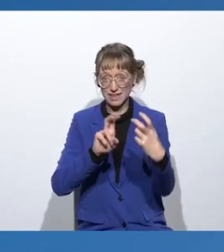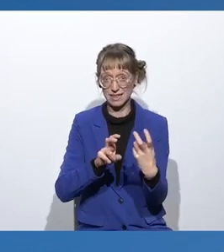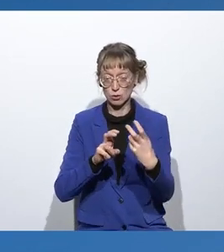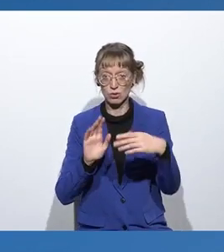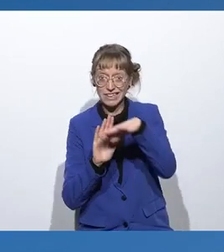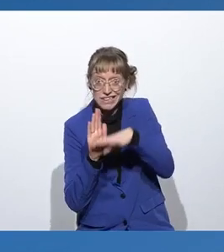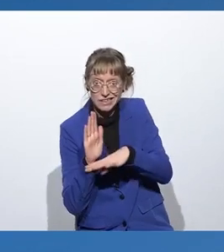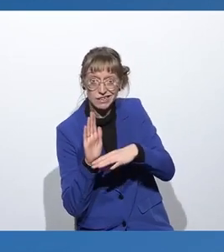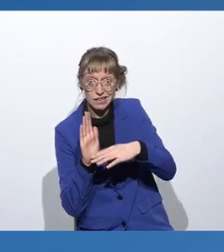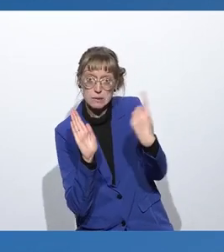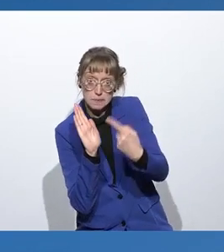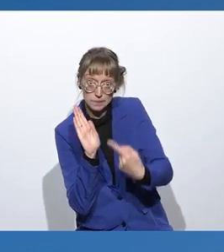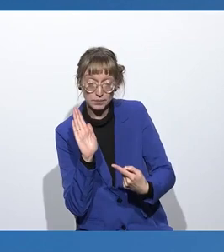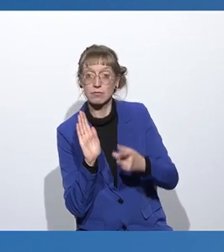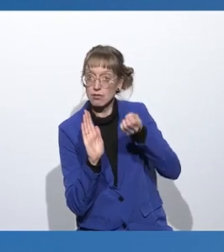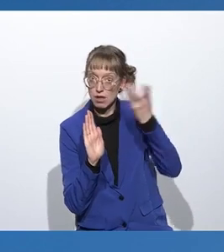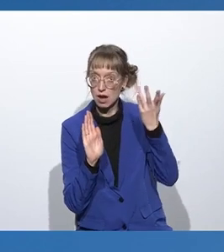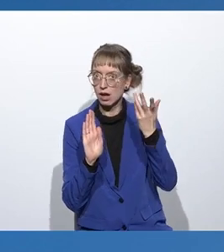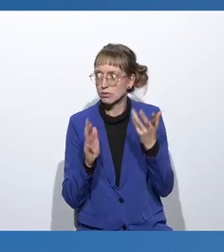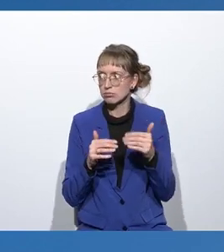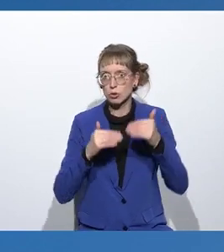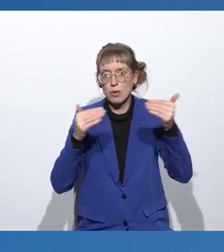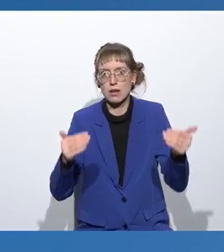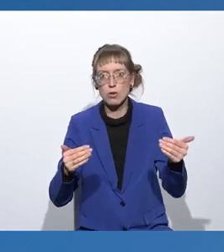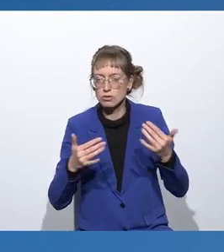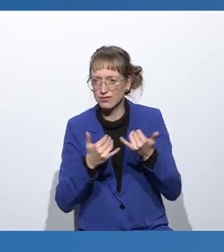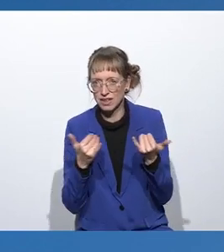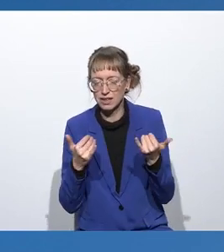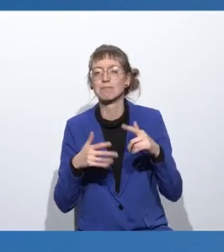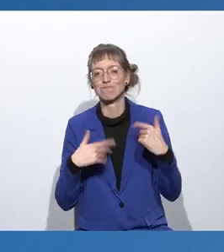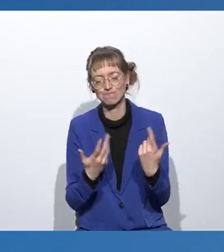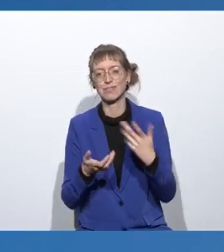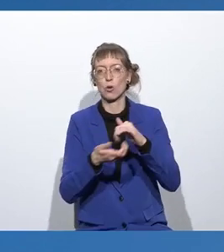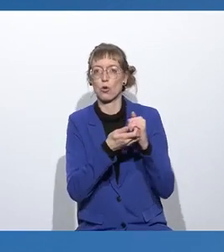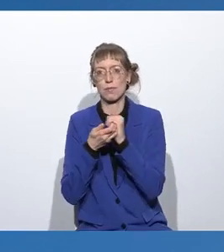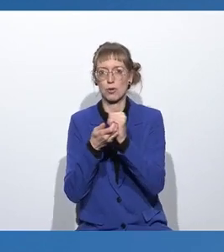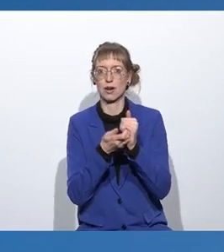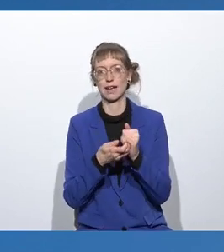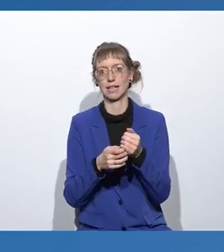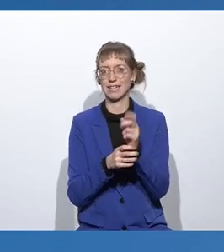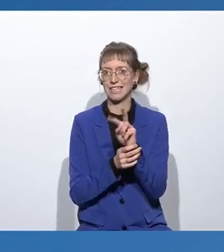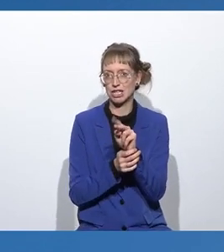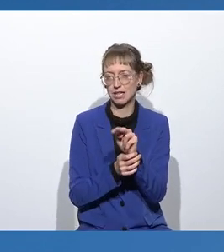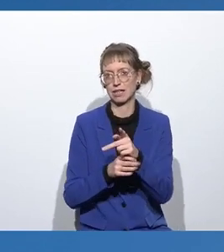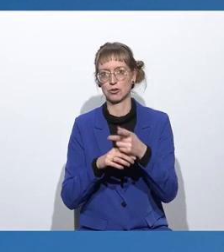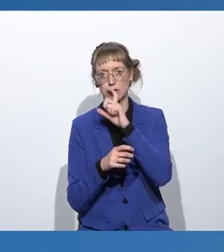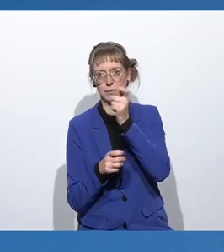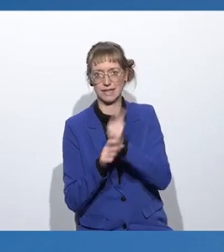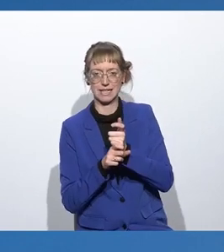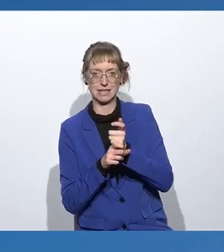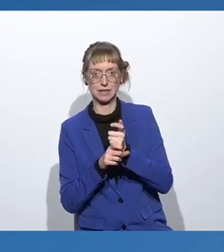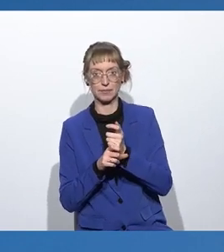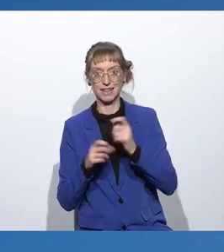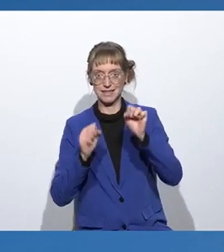hinaus? Das beschreibt die Corporate Digital Responsibility Initiative, CDR. Unternehmen